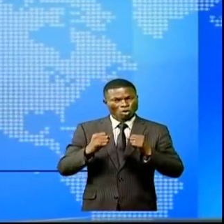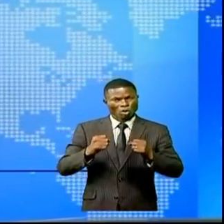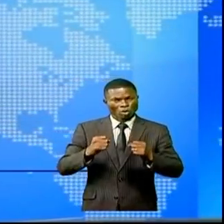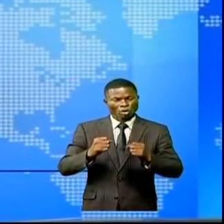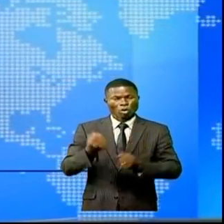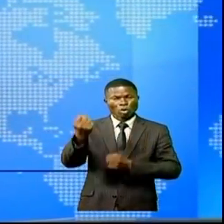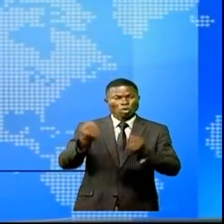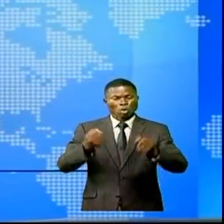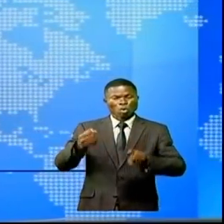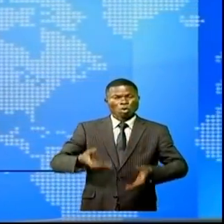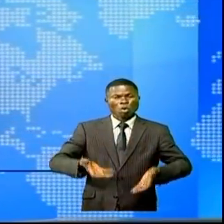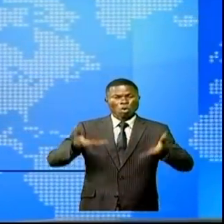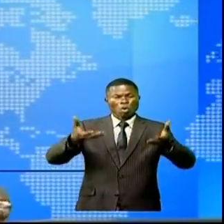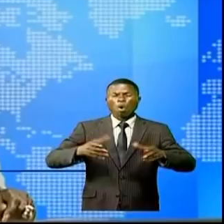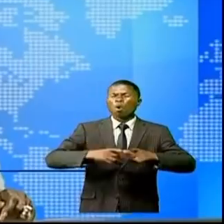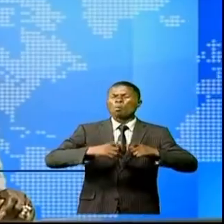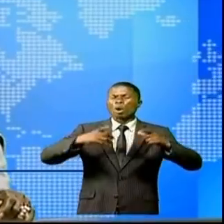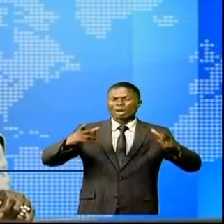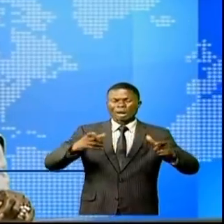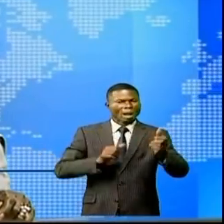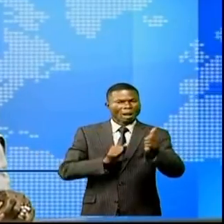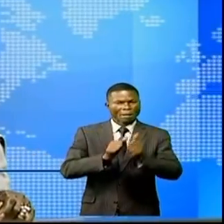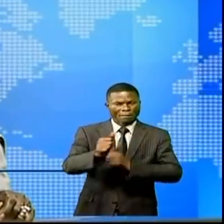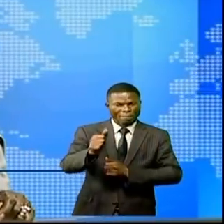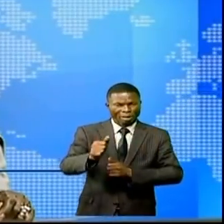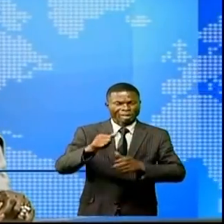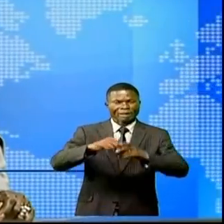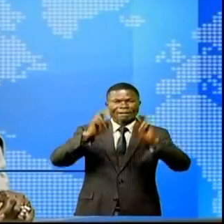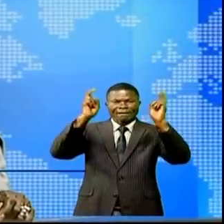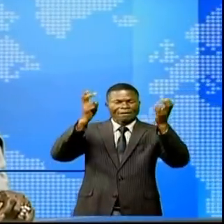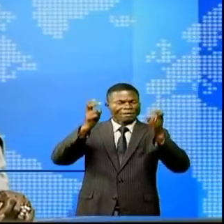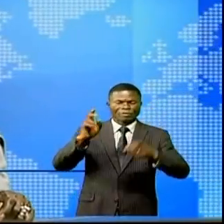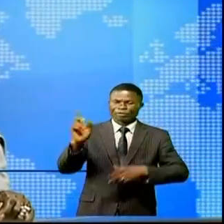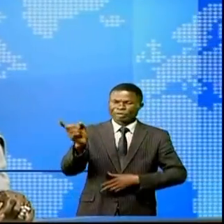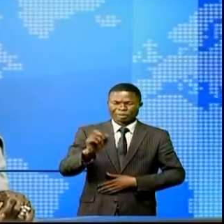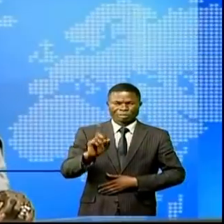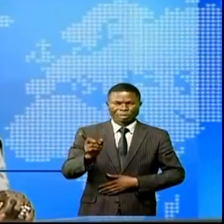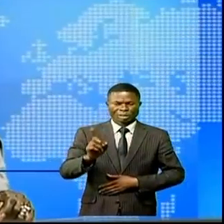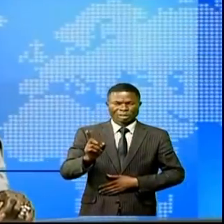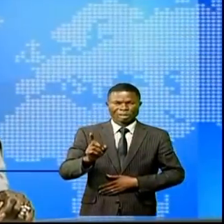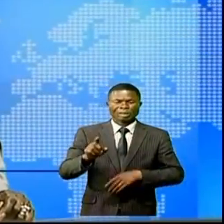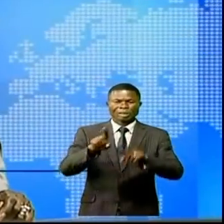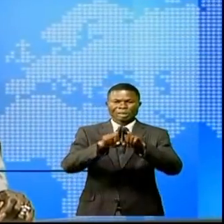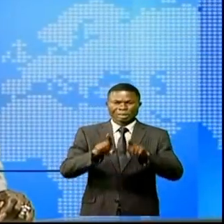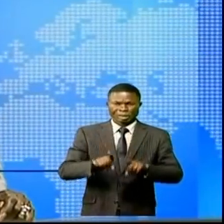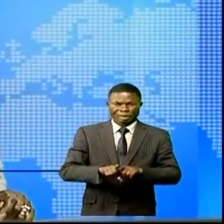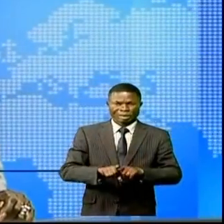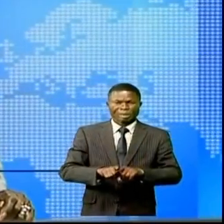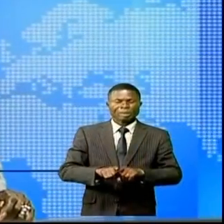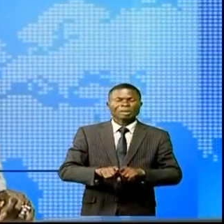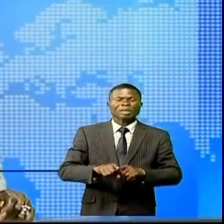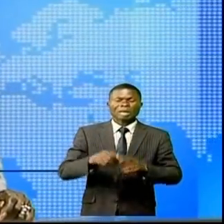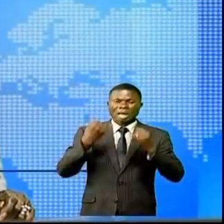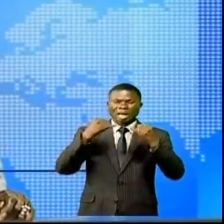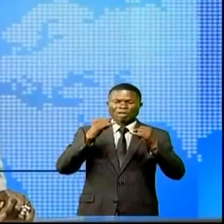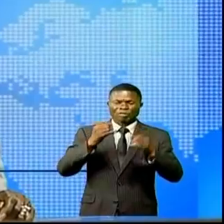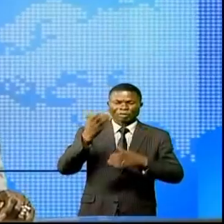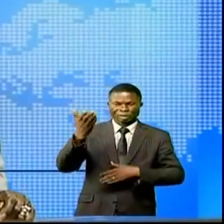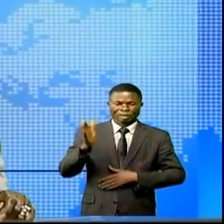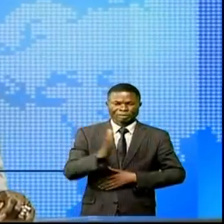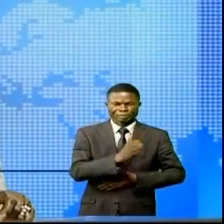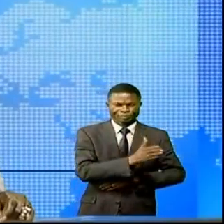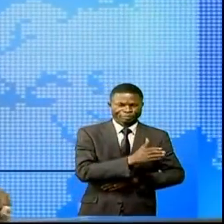véhicules de plus de 30 tonnes de circuler en plein centre-ville des propos qui ont été recueillis par Didier Moumba.